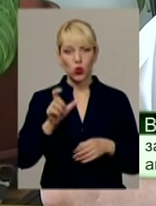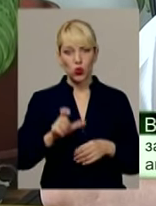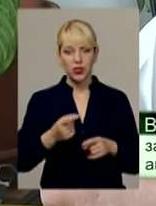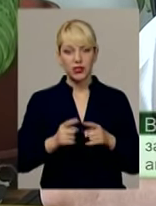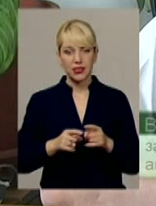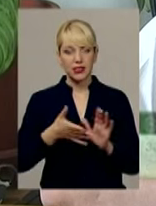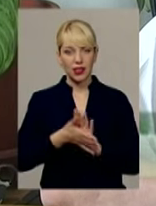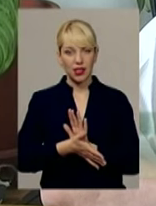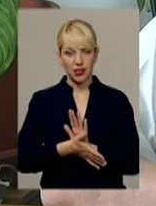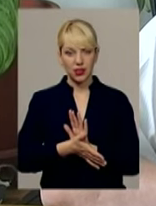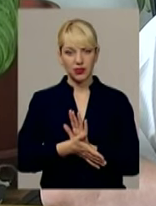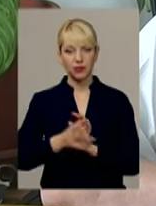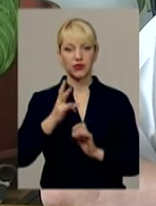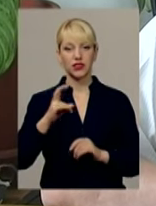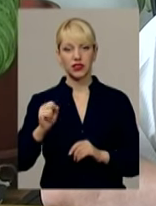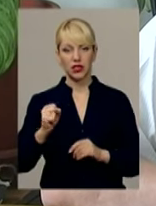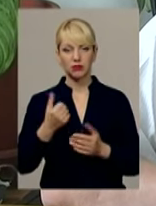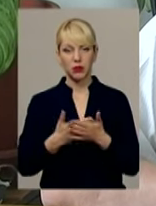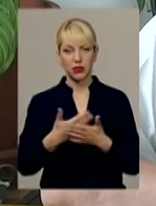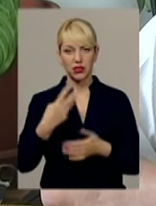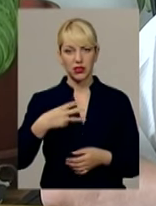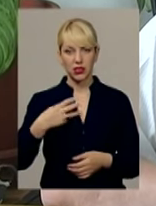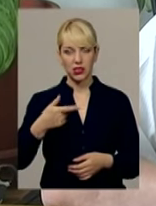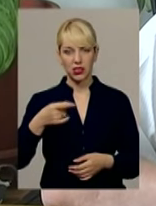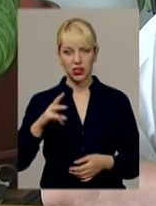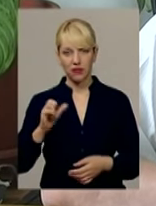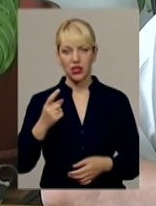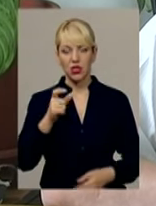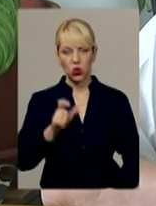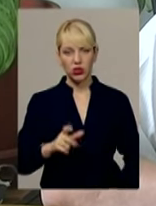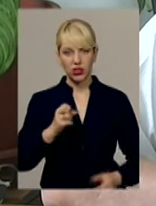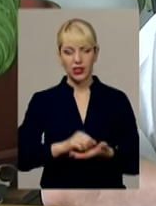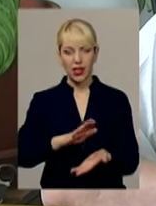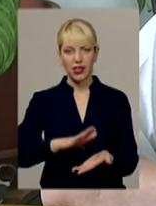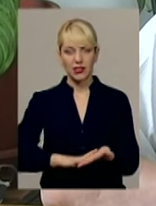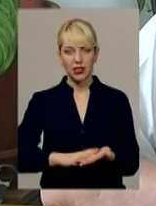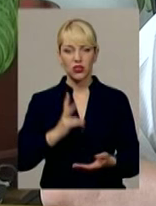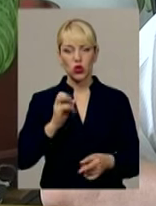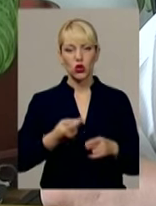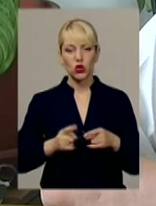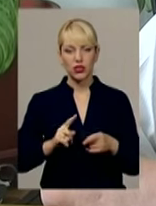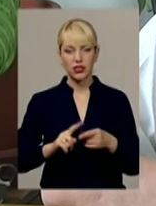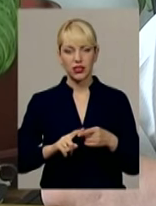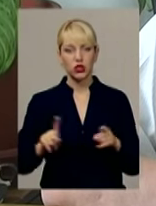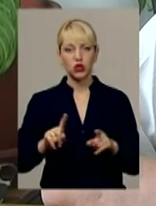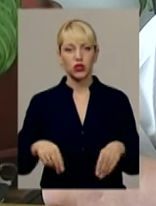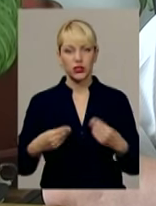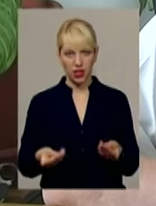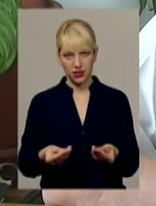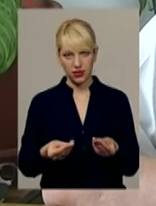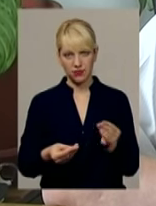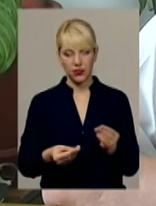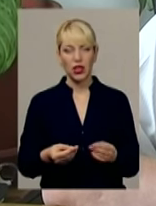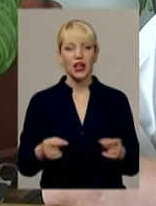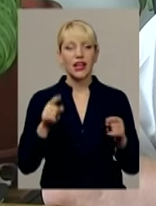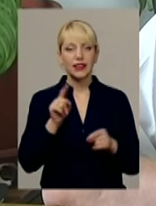затрати приблизно 30 гривень з людини на реєстрацію. Але все-таки, що воно дасть, те, що